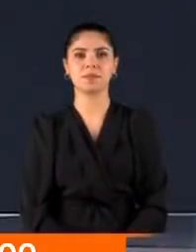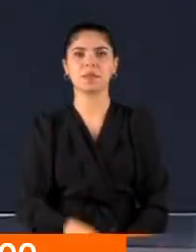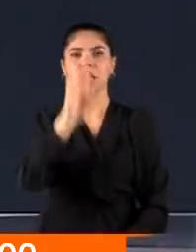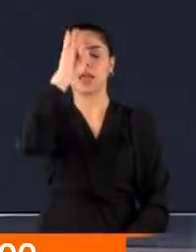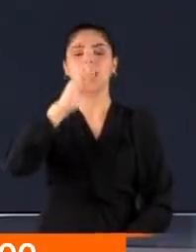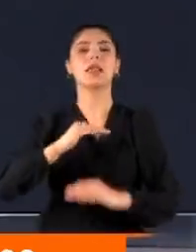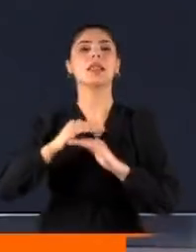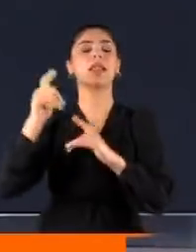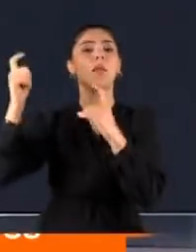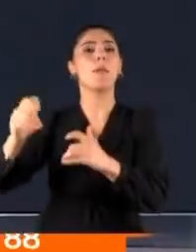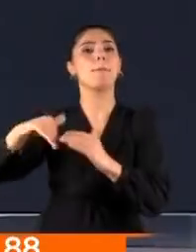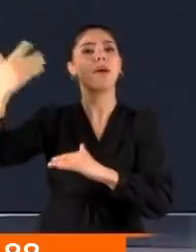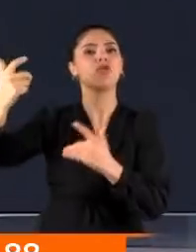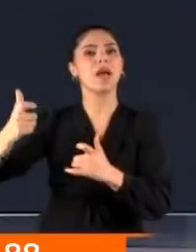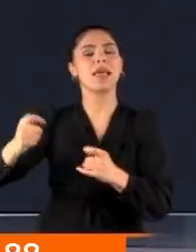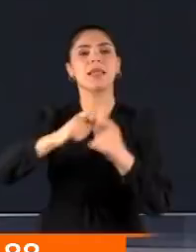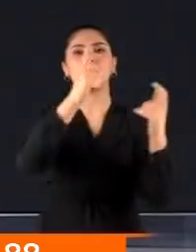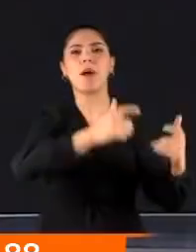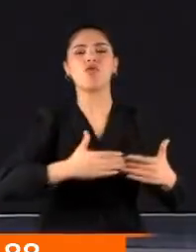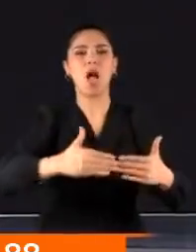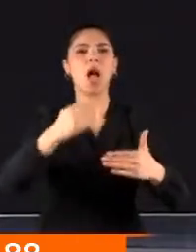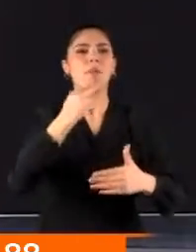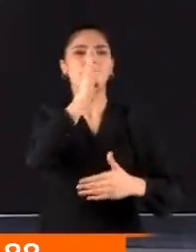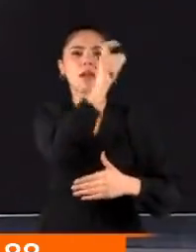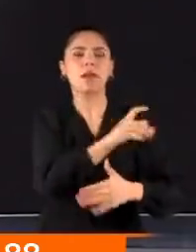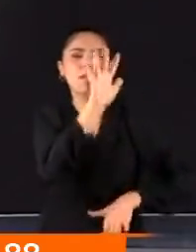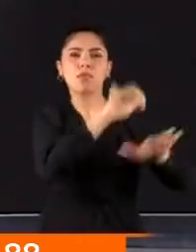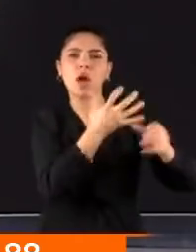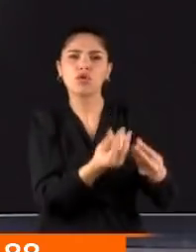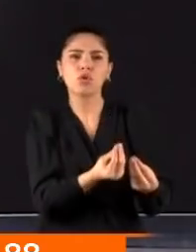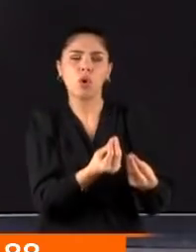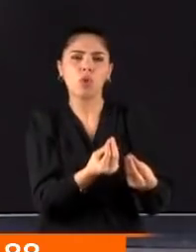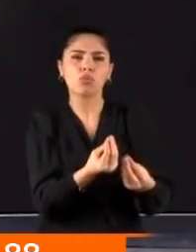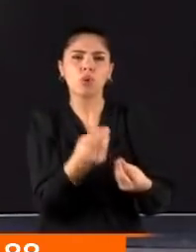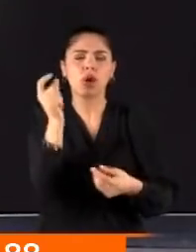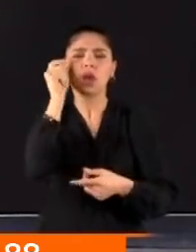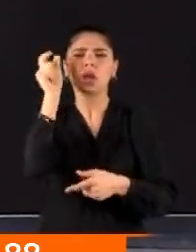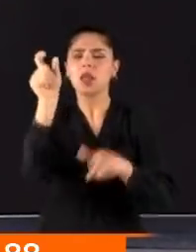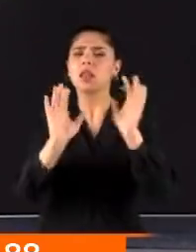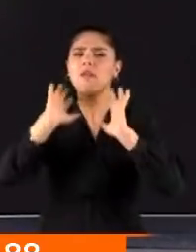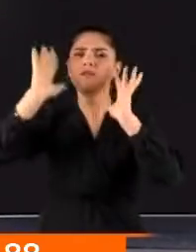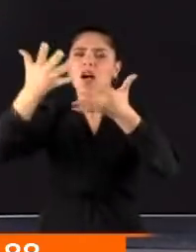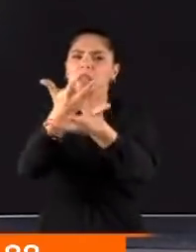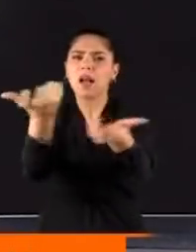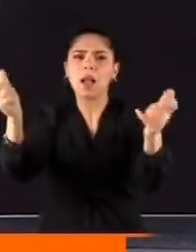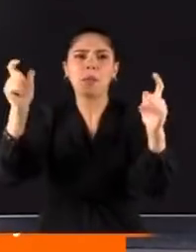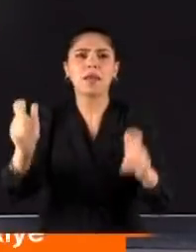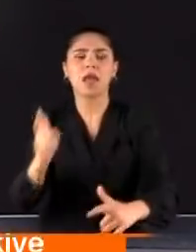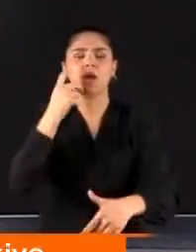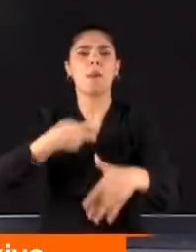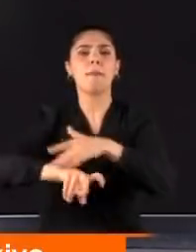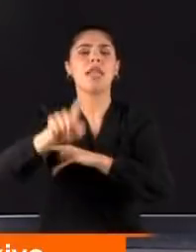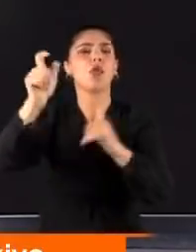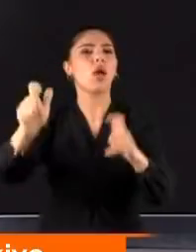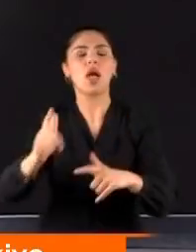İstanbul'un bir başka noktasında Başakşehir'de ise hamile bir kadın tacize uğradı. Hem de insan trafiğinin en yoğun olduğu yerlerden birinde bir metro